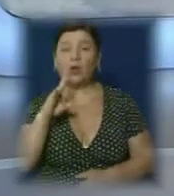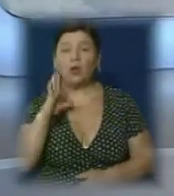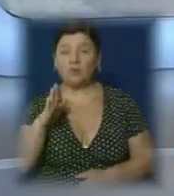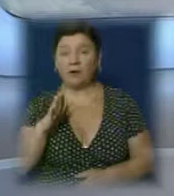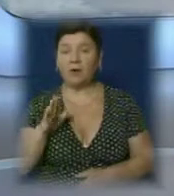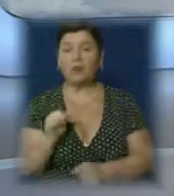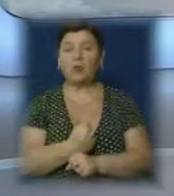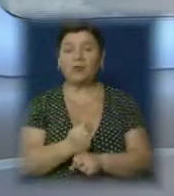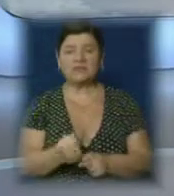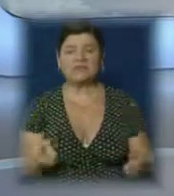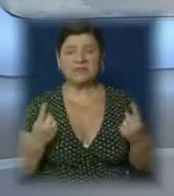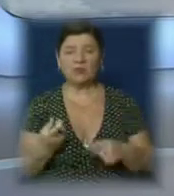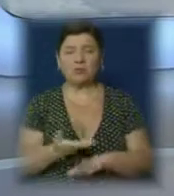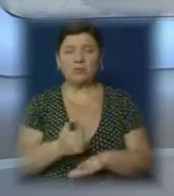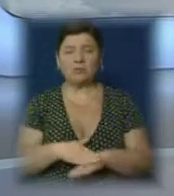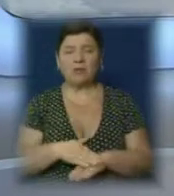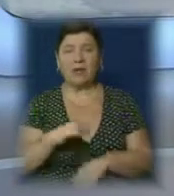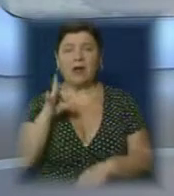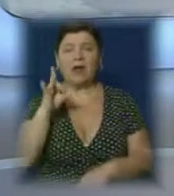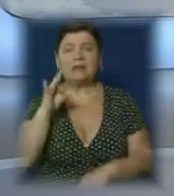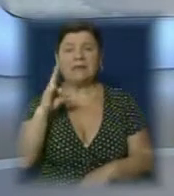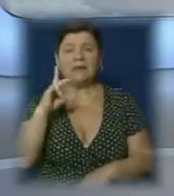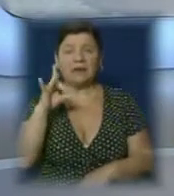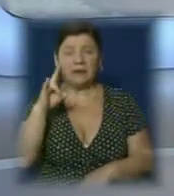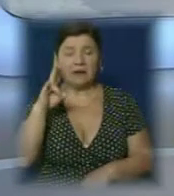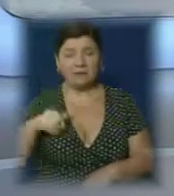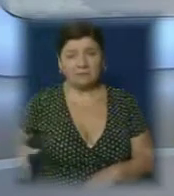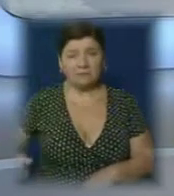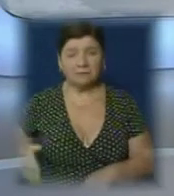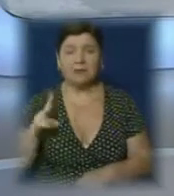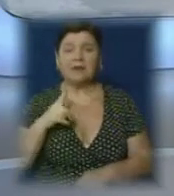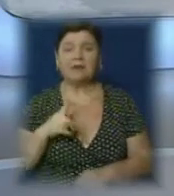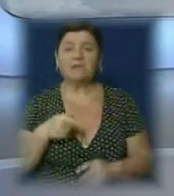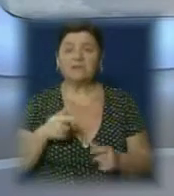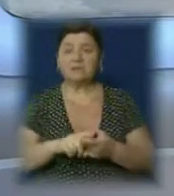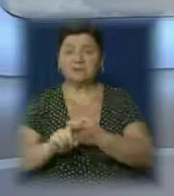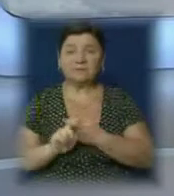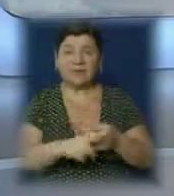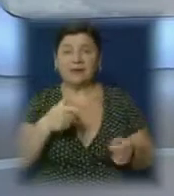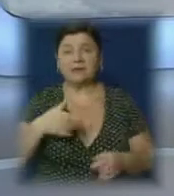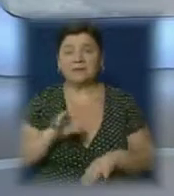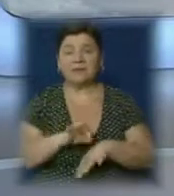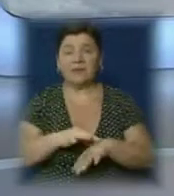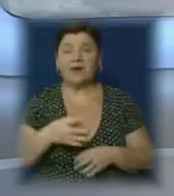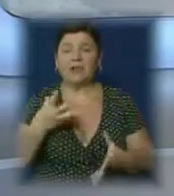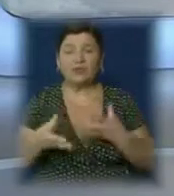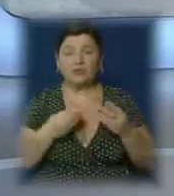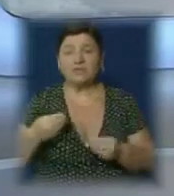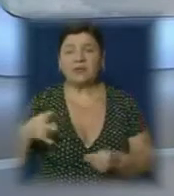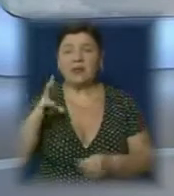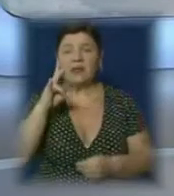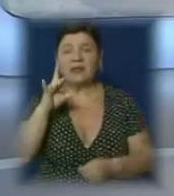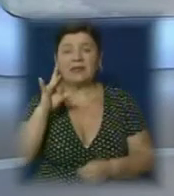років бореться з важкою хворобою нирок. Протягом цього часу життя чоловіка залежить від гемодіалізу, так званої штучної нирки. Наразі